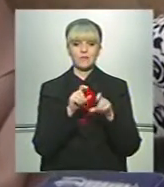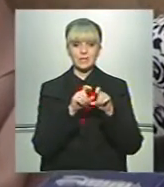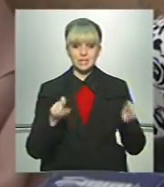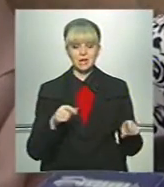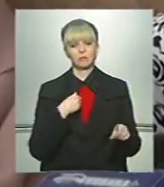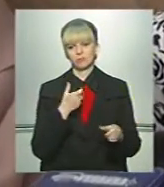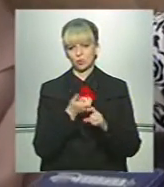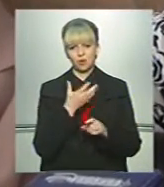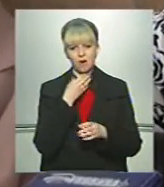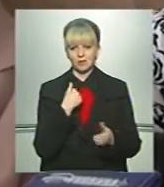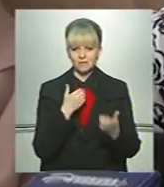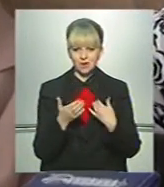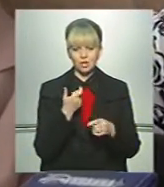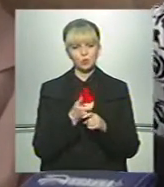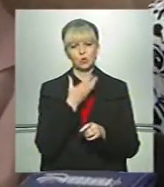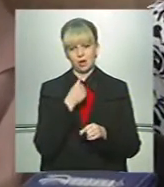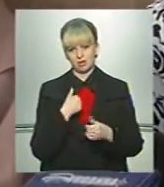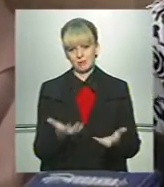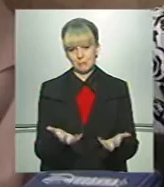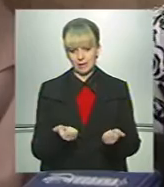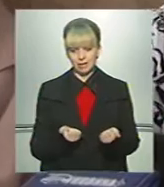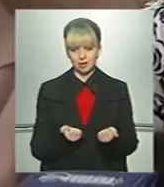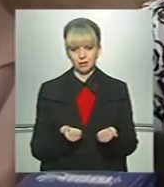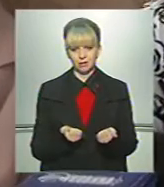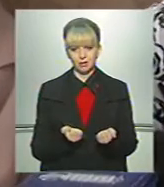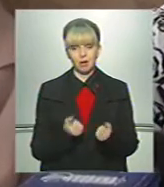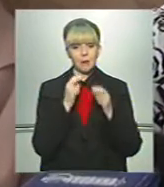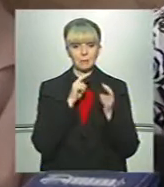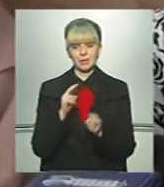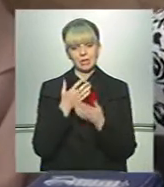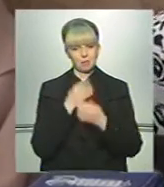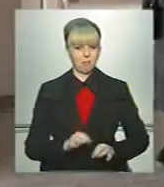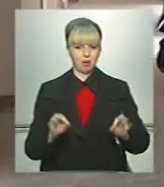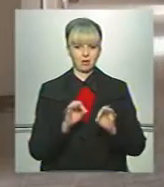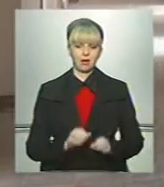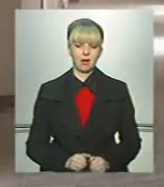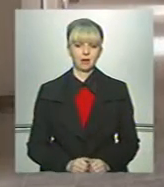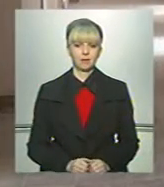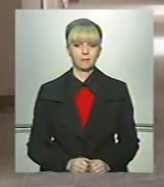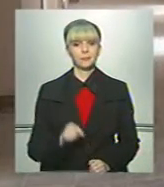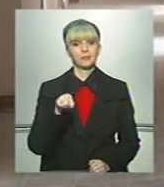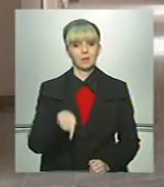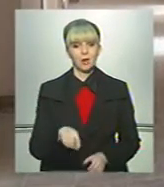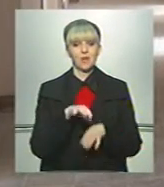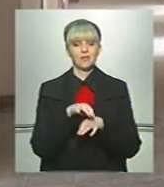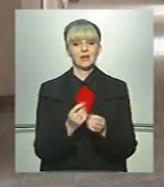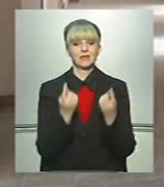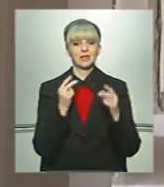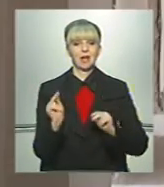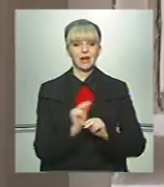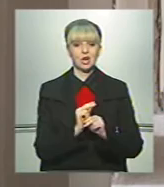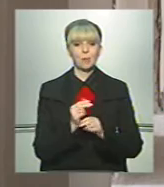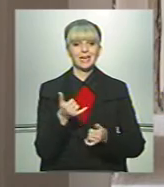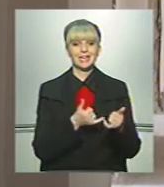гарно до нас віднеслися, дуже гарно нас прийняли. Претензій нема ніяких. Ось тут ведеться капітальний